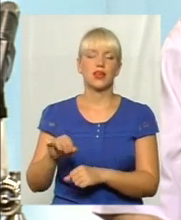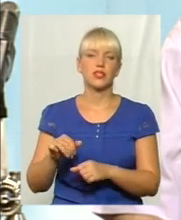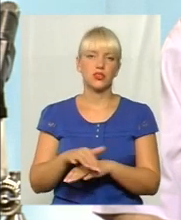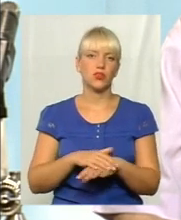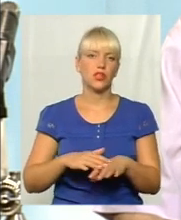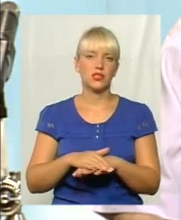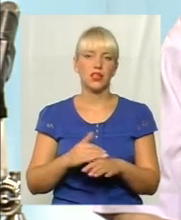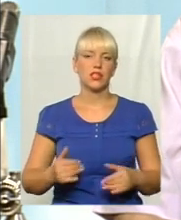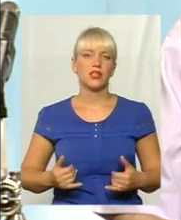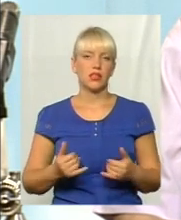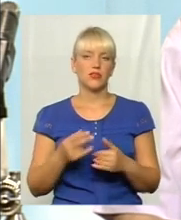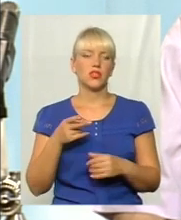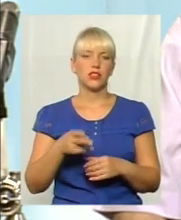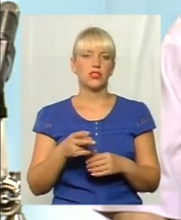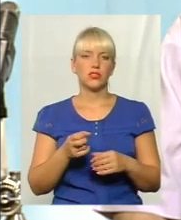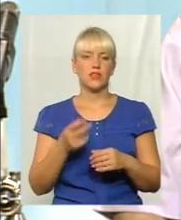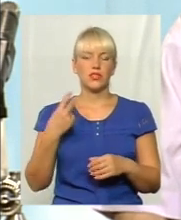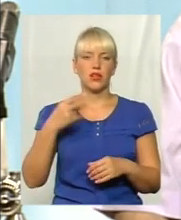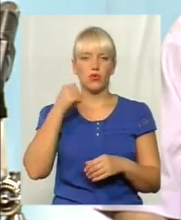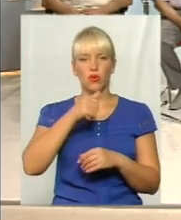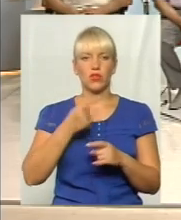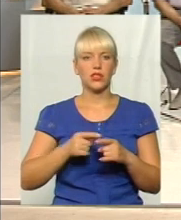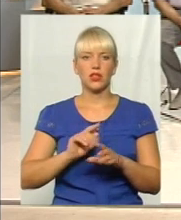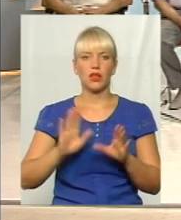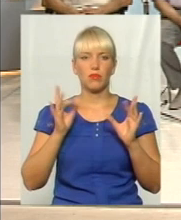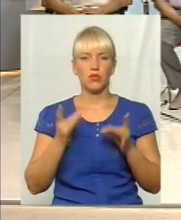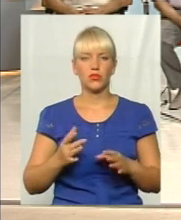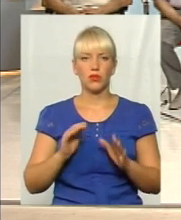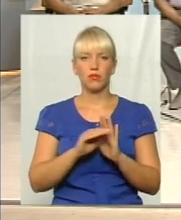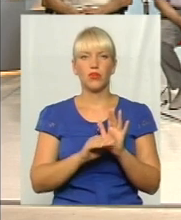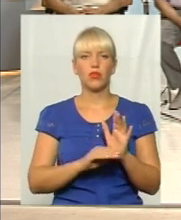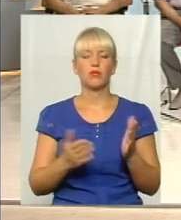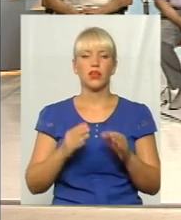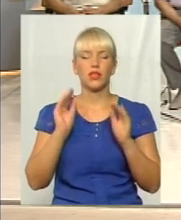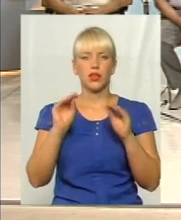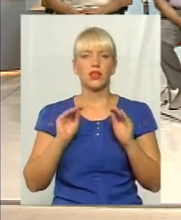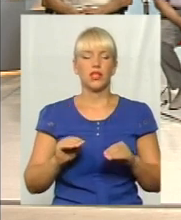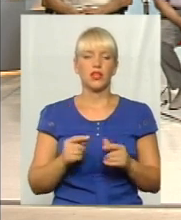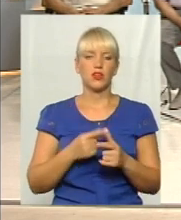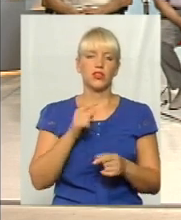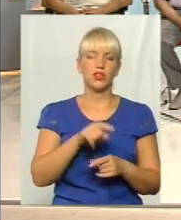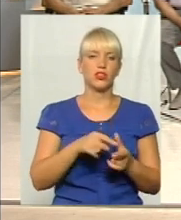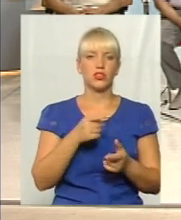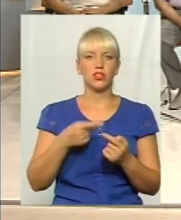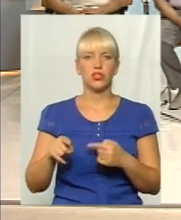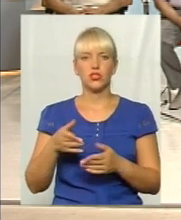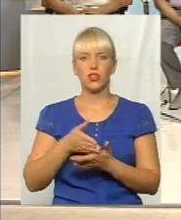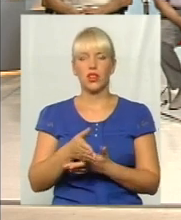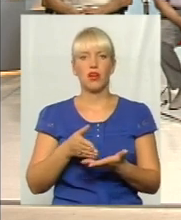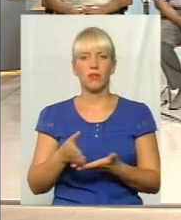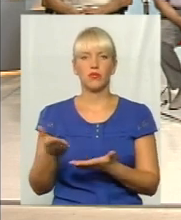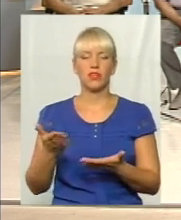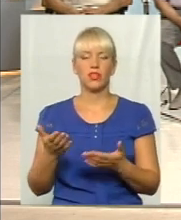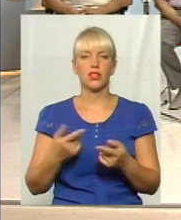2020 року. І це не просто програми, які декларують ті чи інші напрямки, які